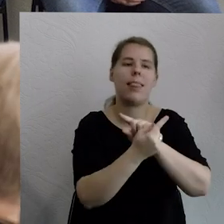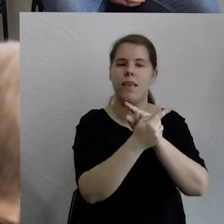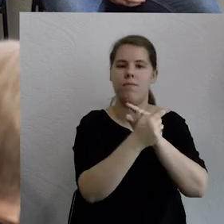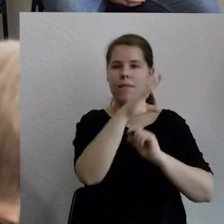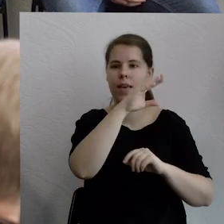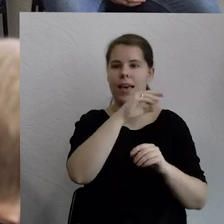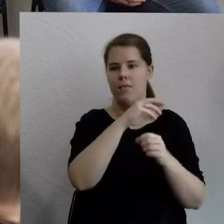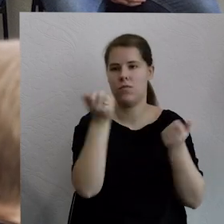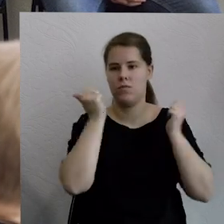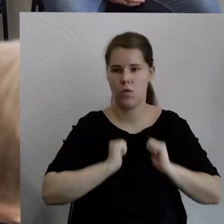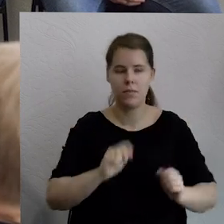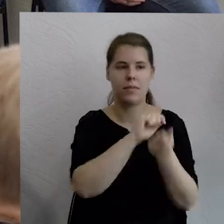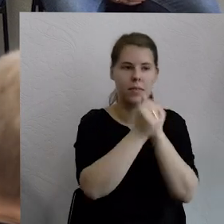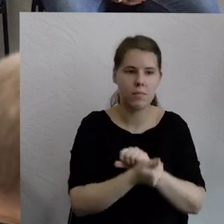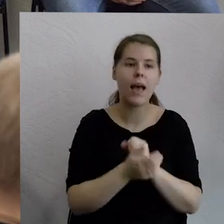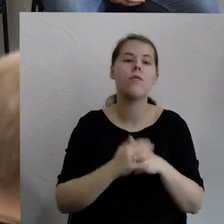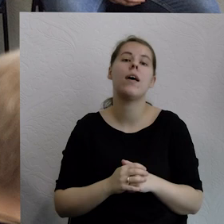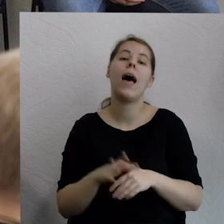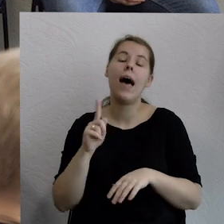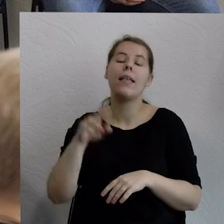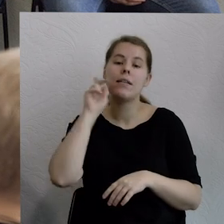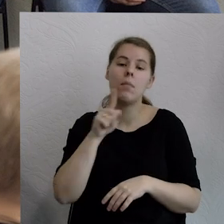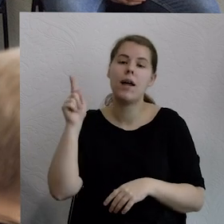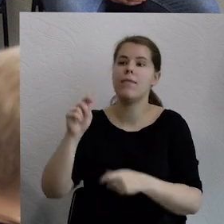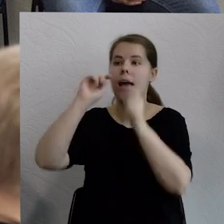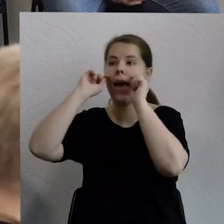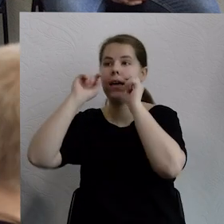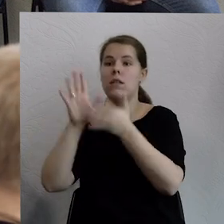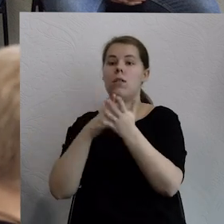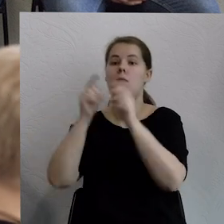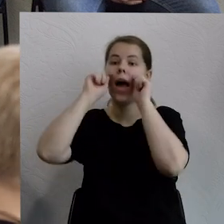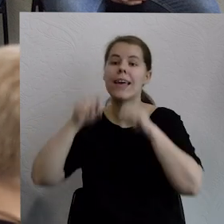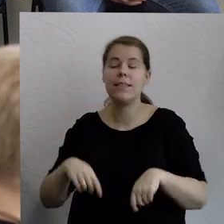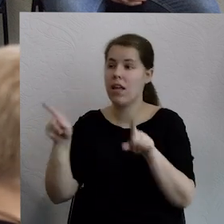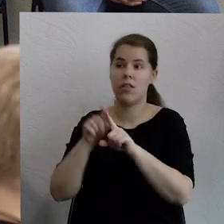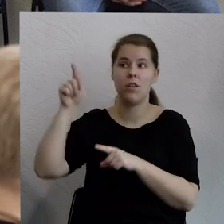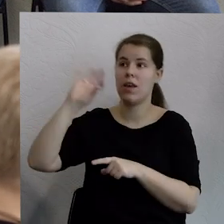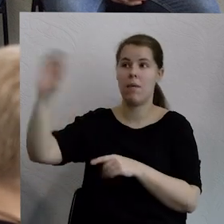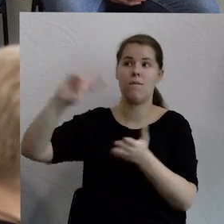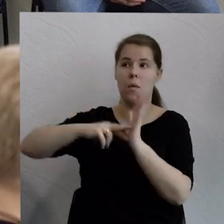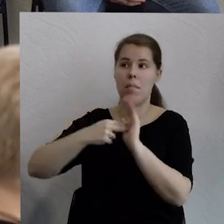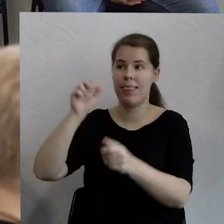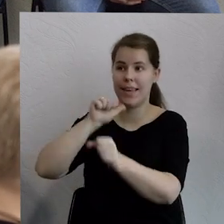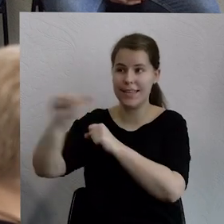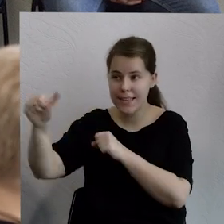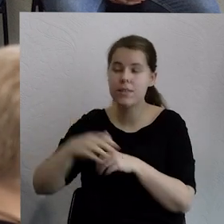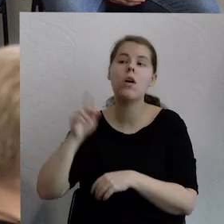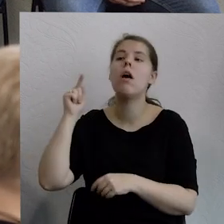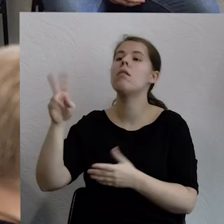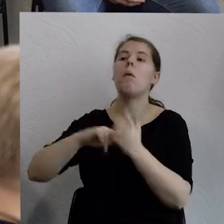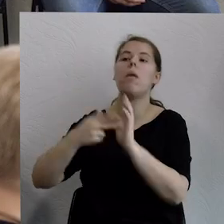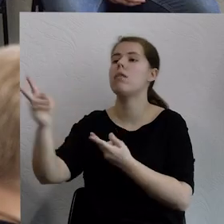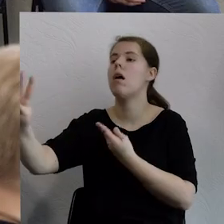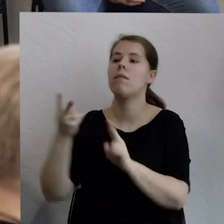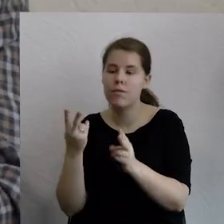Chiny mają konkretny plan przejścia i on nie wynika tylko z oceny ekologicznej rzeczywistości, tylko po prostu z konieczności